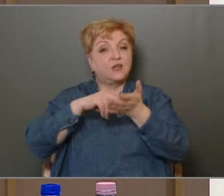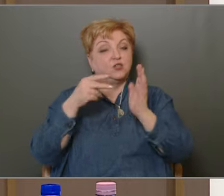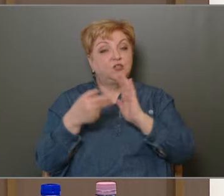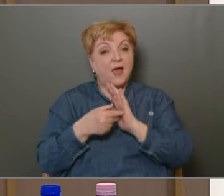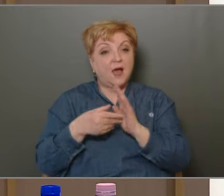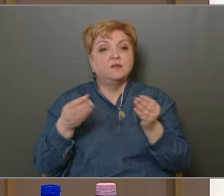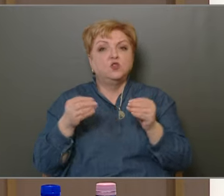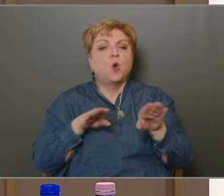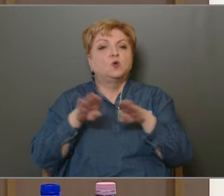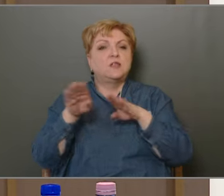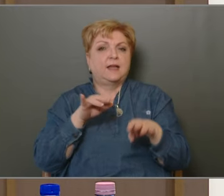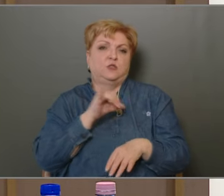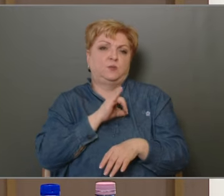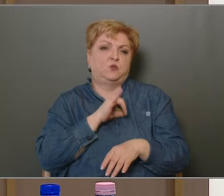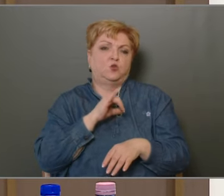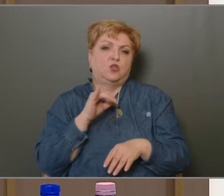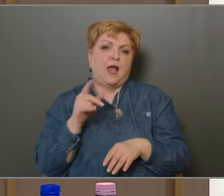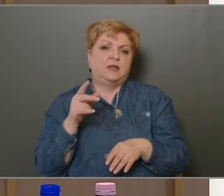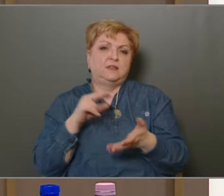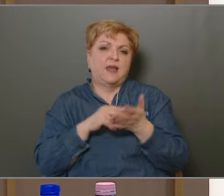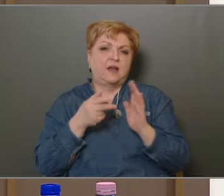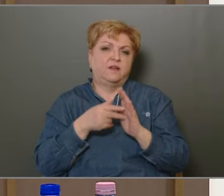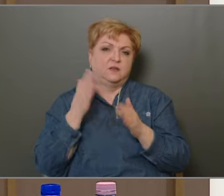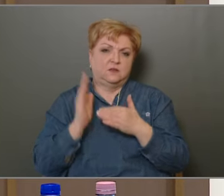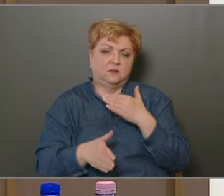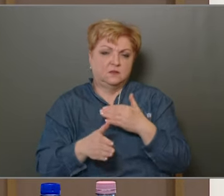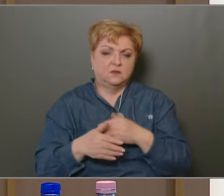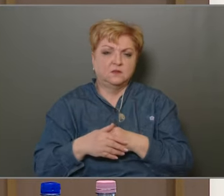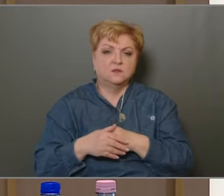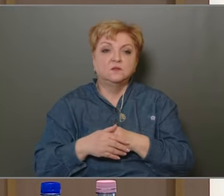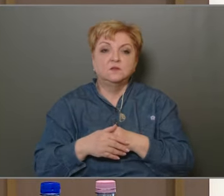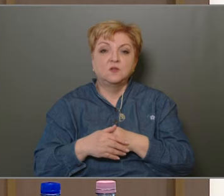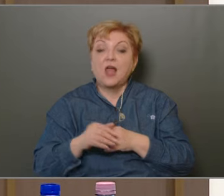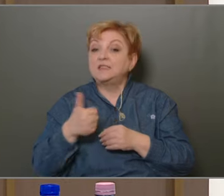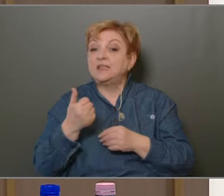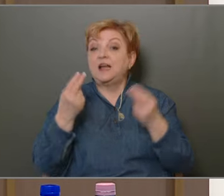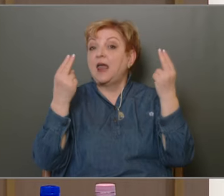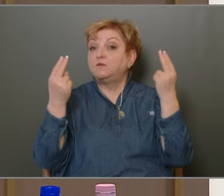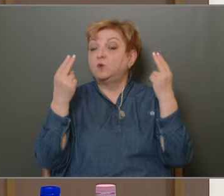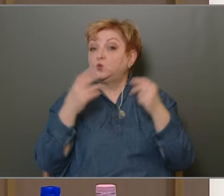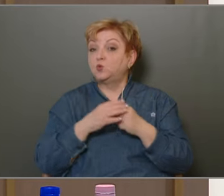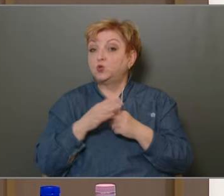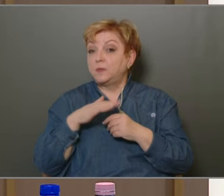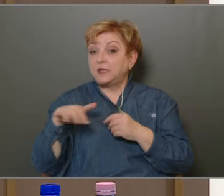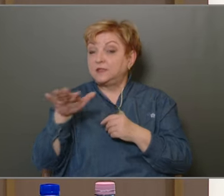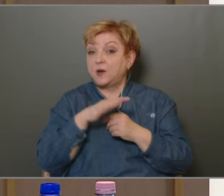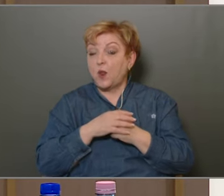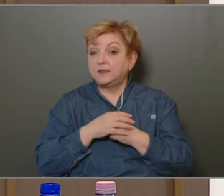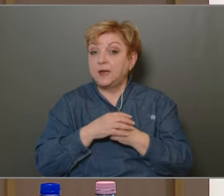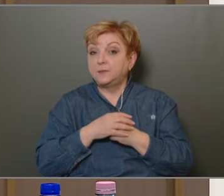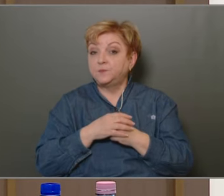közlekedésbiztonsági intézkedést végeztünk és tervezünk végezni És hát nyilván talán az egyik legfontosabb területen a